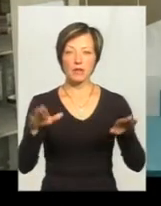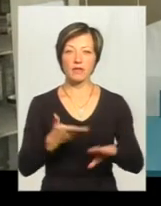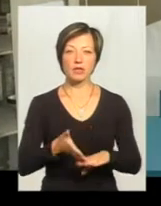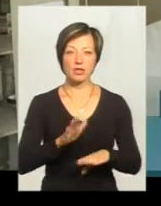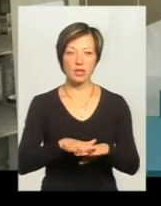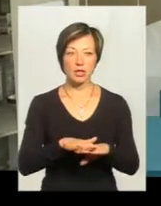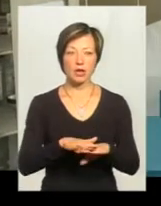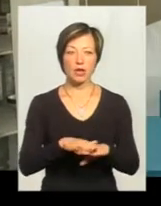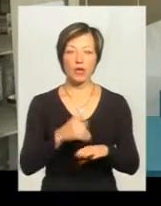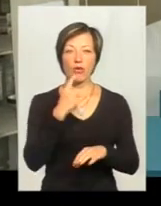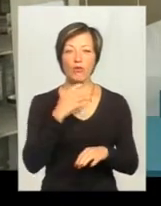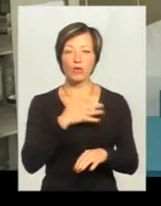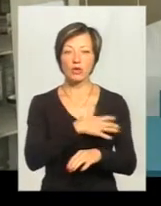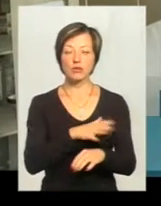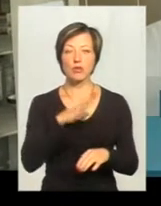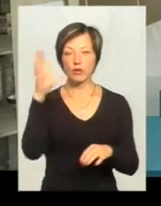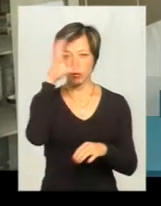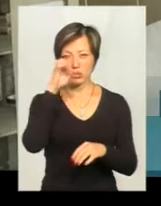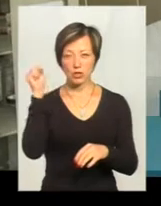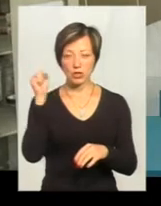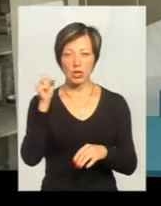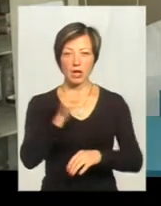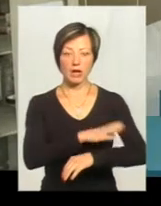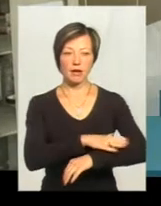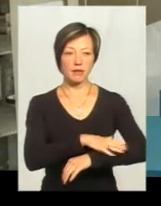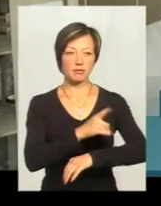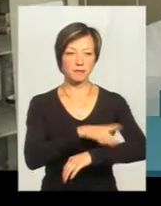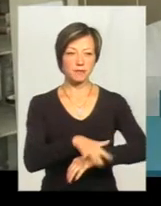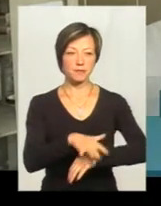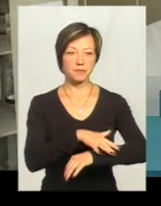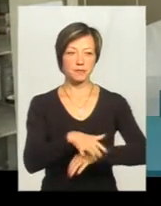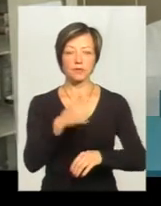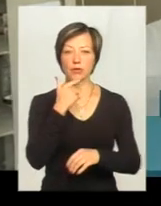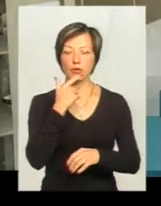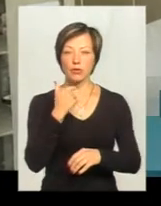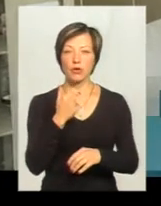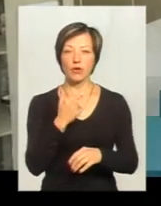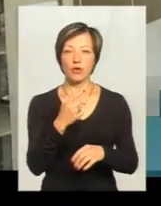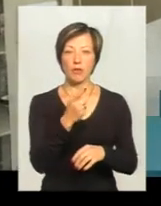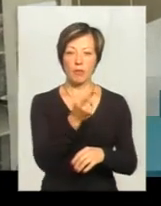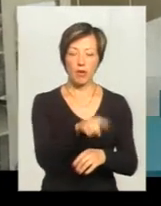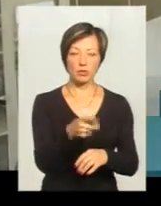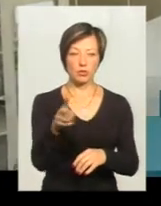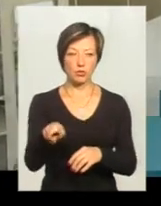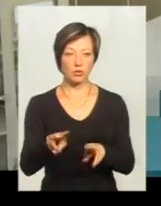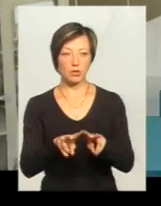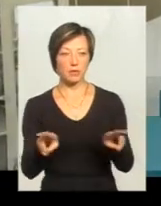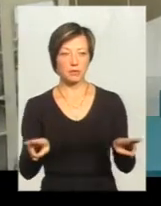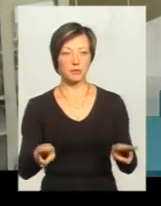Ми наблюдали кровотечу, це було вночі, кровотечу з крила і в одної птахі, і в другої птахі.